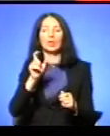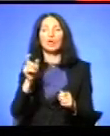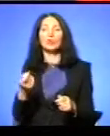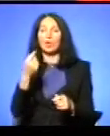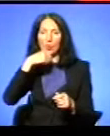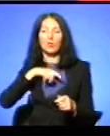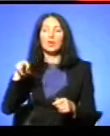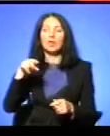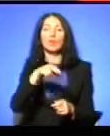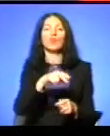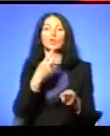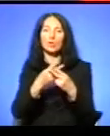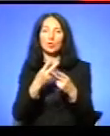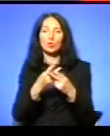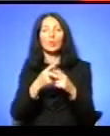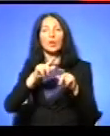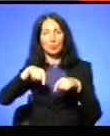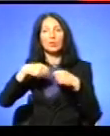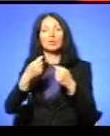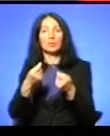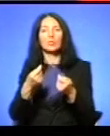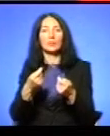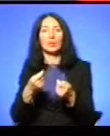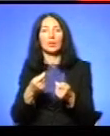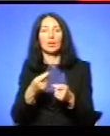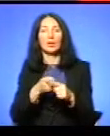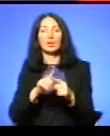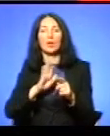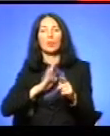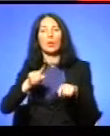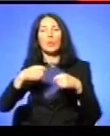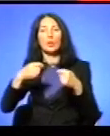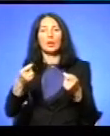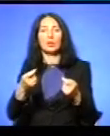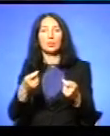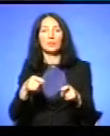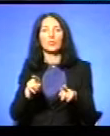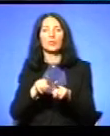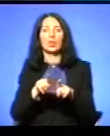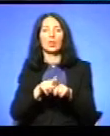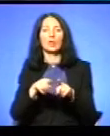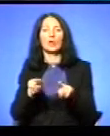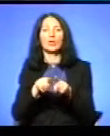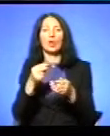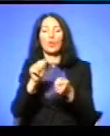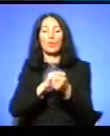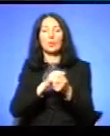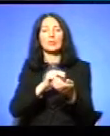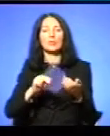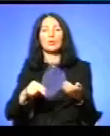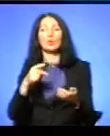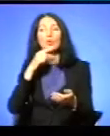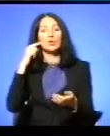Так вона з'явилася у світі Але мене визитував один папірець Бо такому самому пірці Написаний до російської та англійської мови Ці